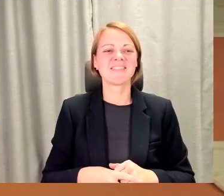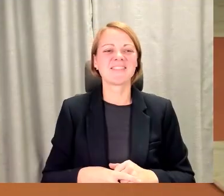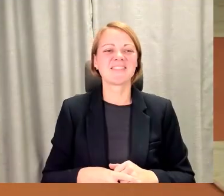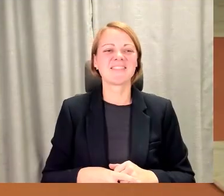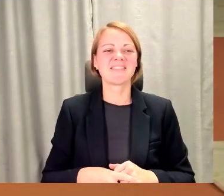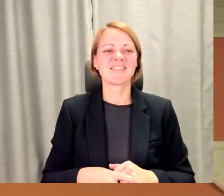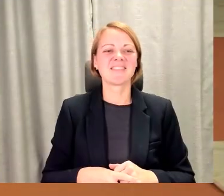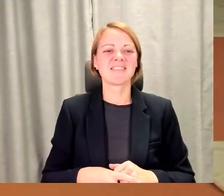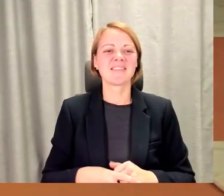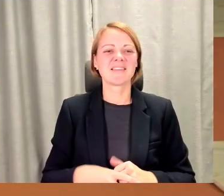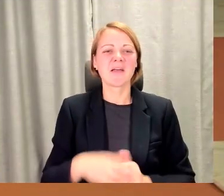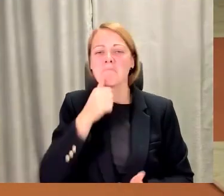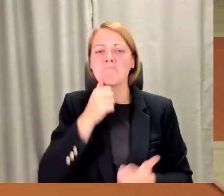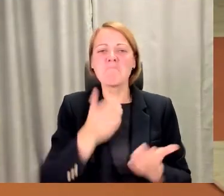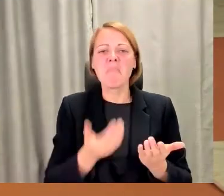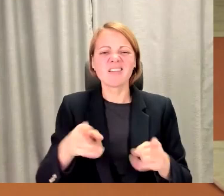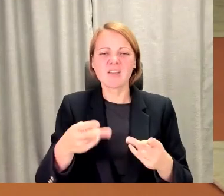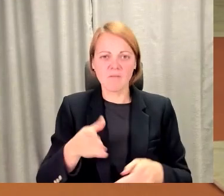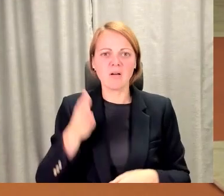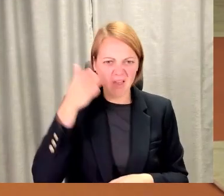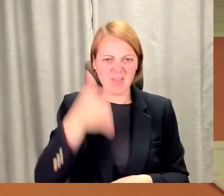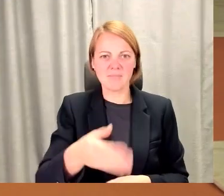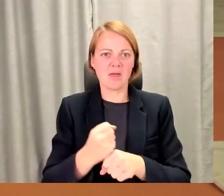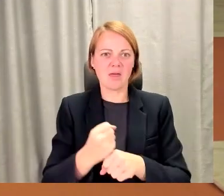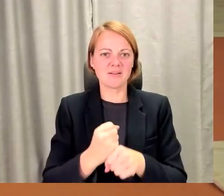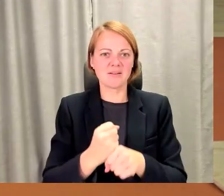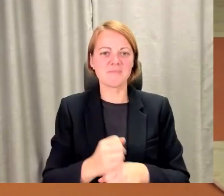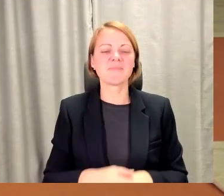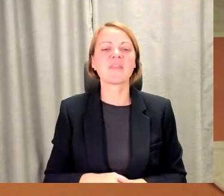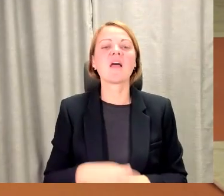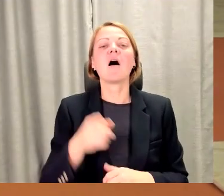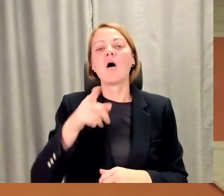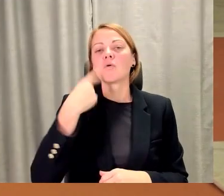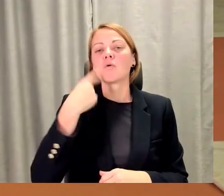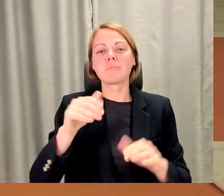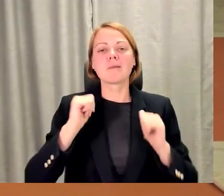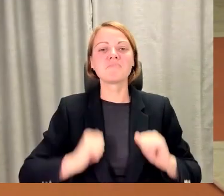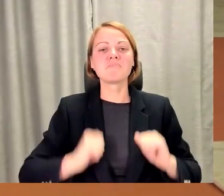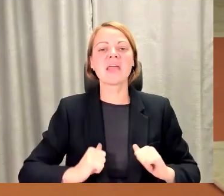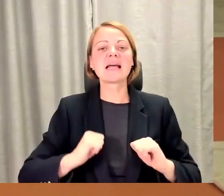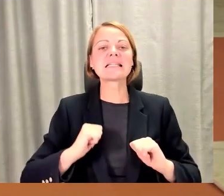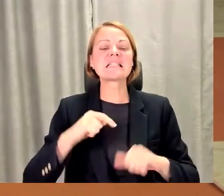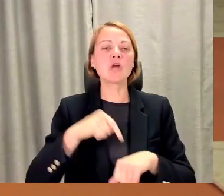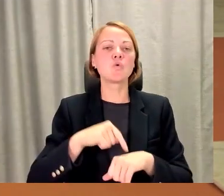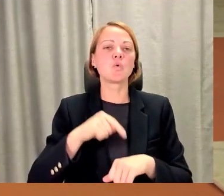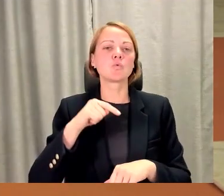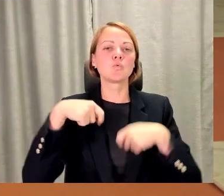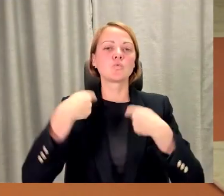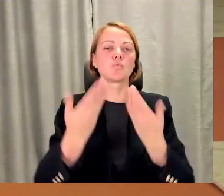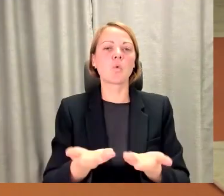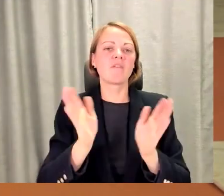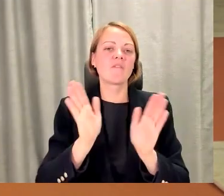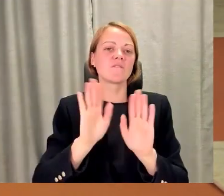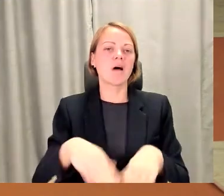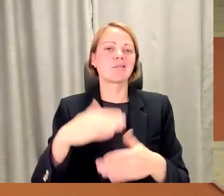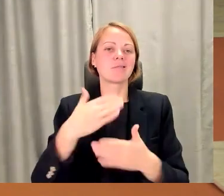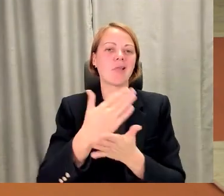ir labs teicis. Es piebilst, ka vēl to mieru sajūtu var iedot varbūt arī tajai cilvēku daļai, kuri visu mūžu mācās,